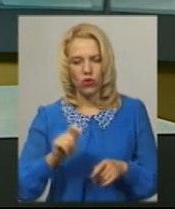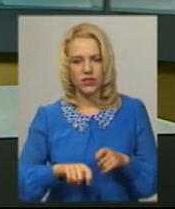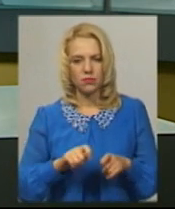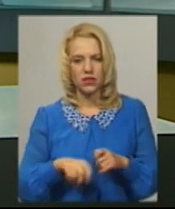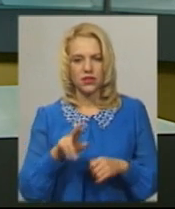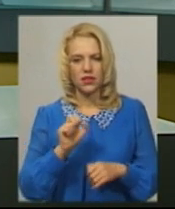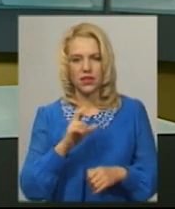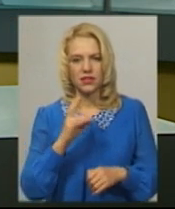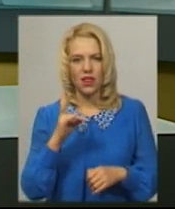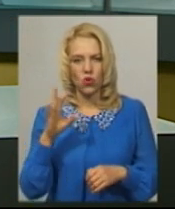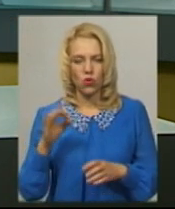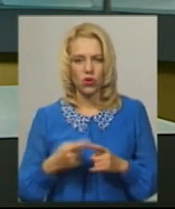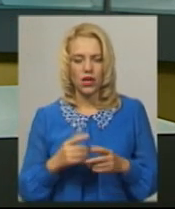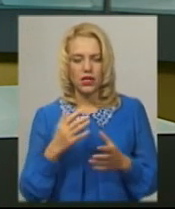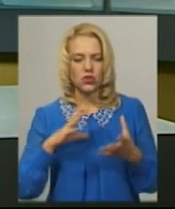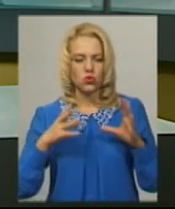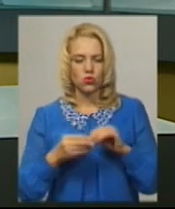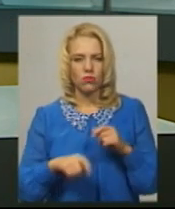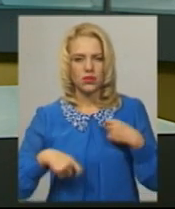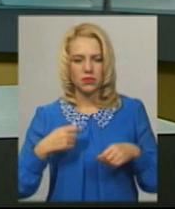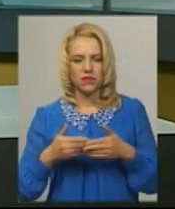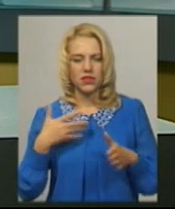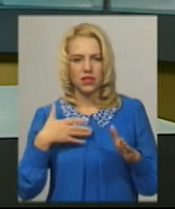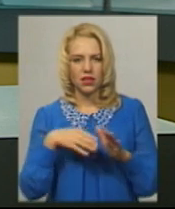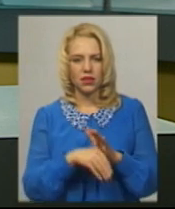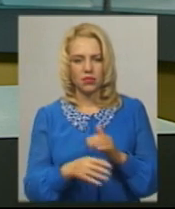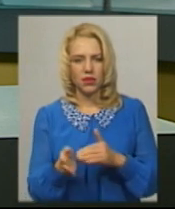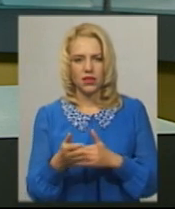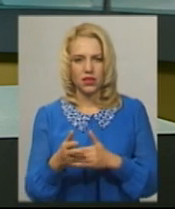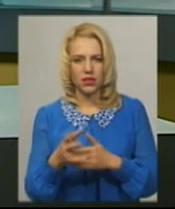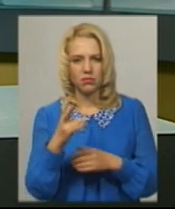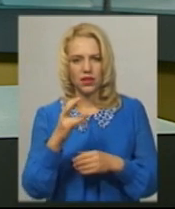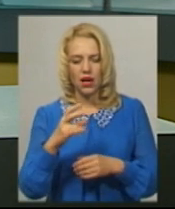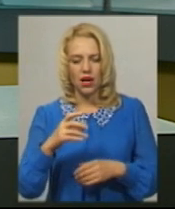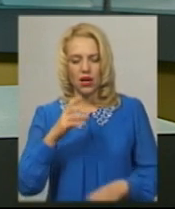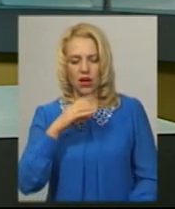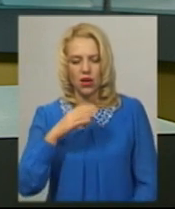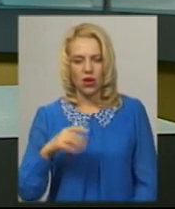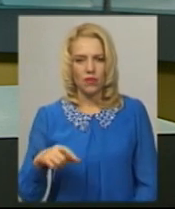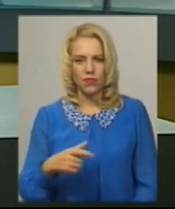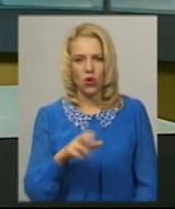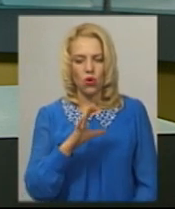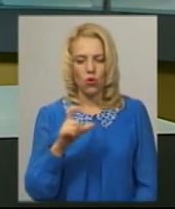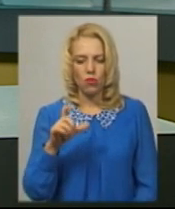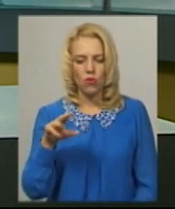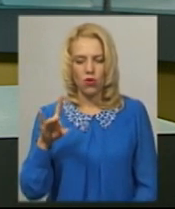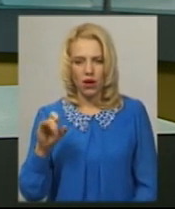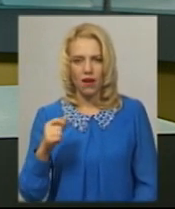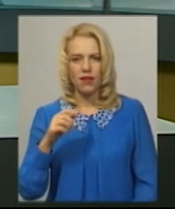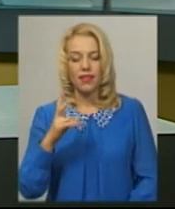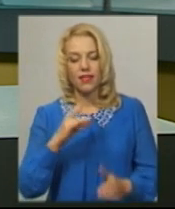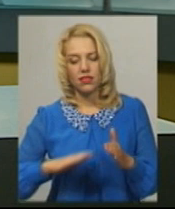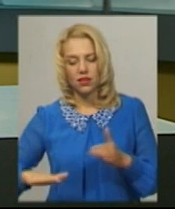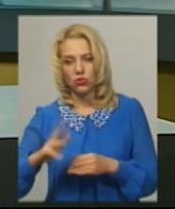Даценко. За його словами, суму збитків від загибелі риби у річці Хумора на території Хмельниччини ще невідома. Олег Даценко каже, на